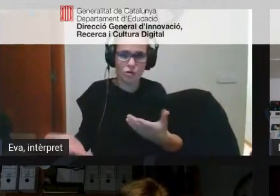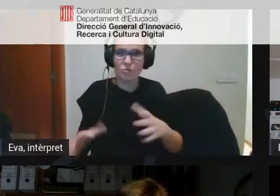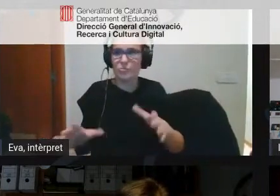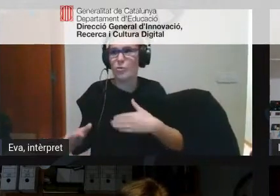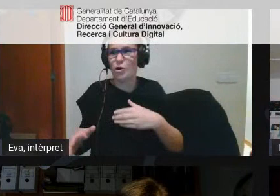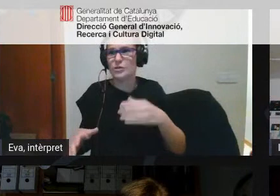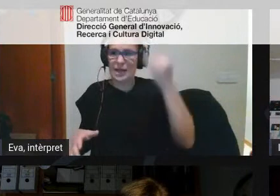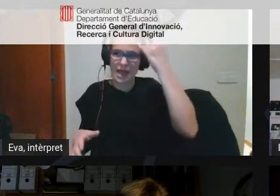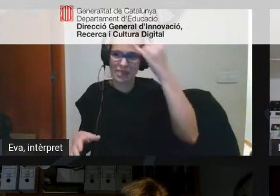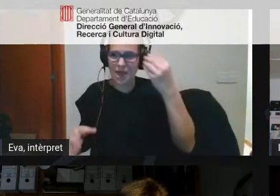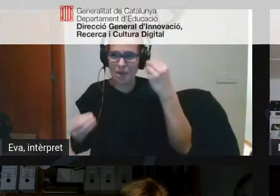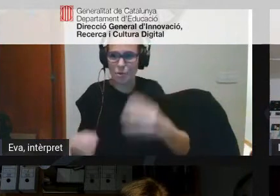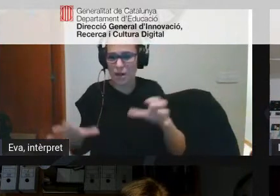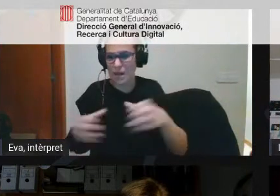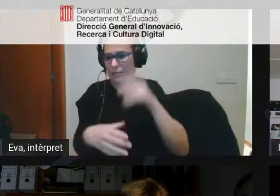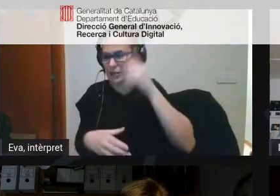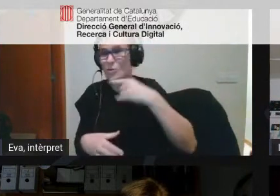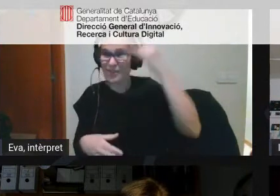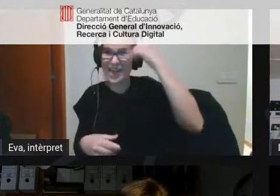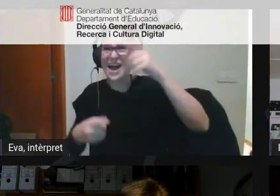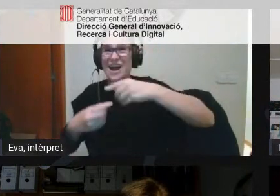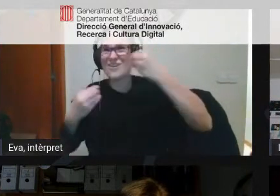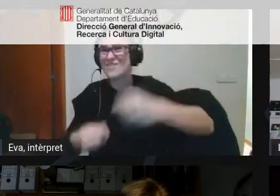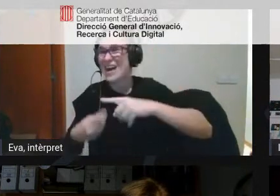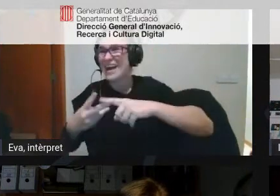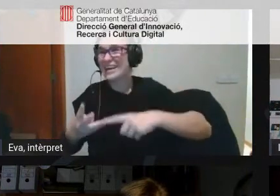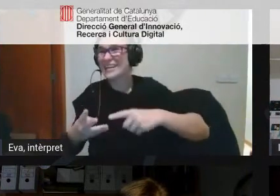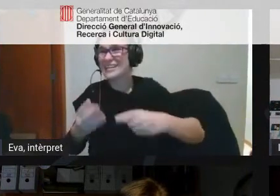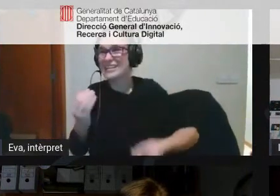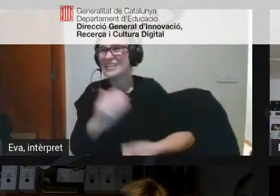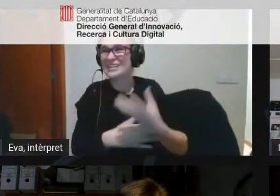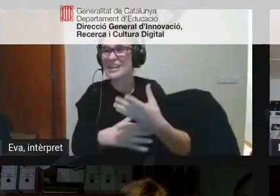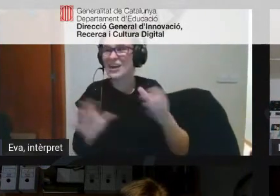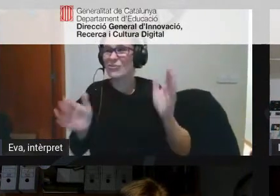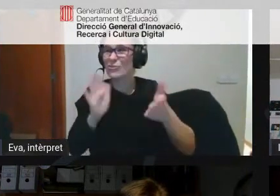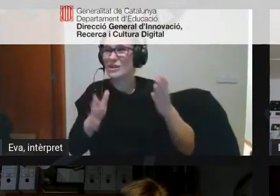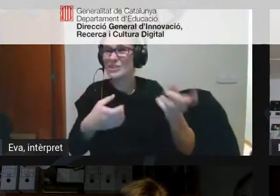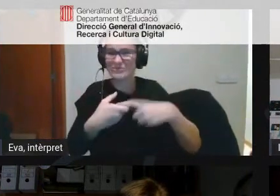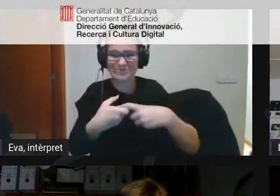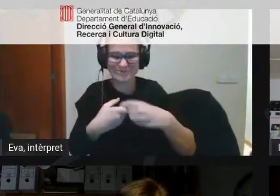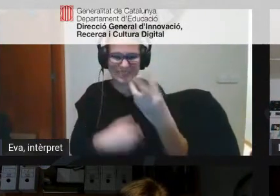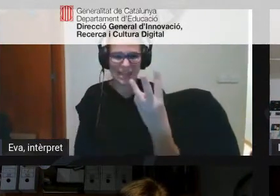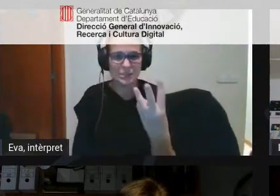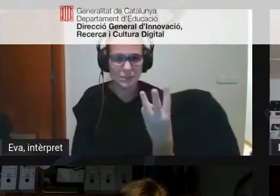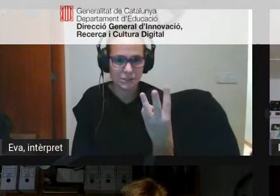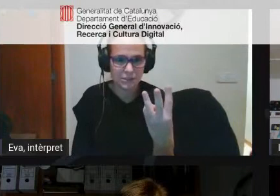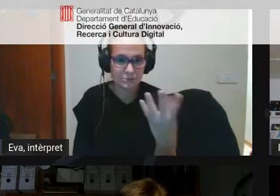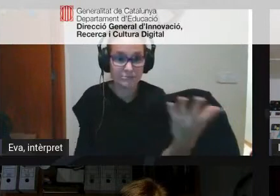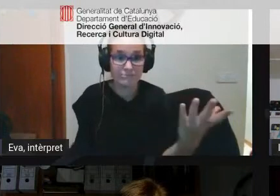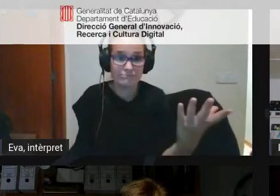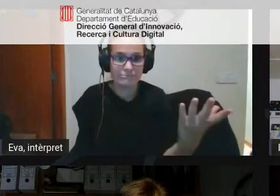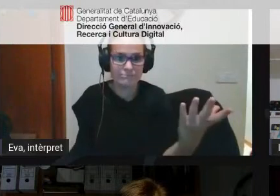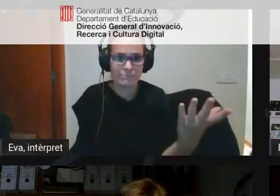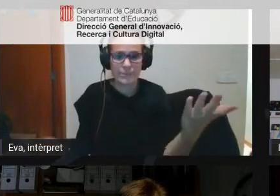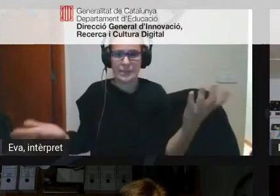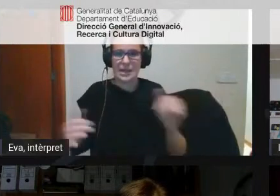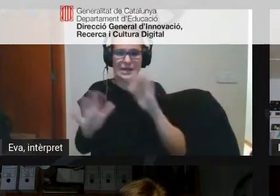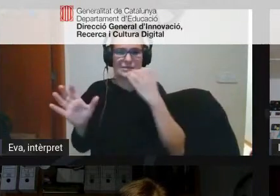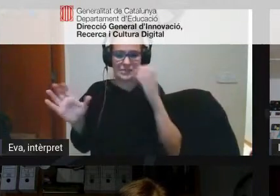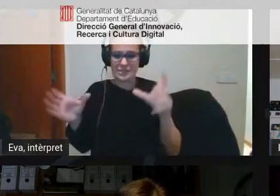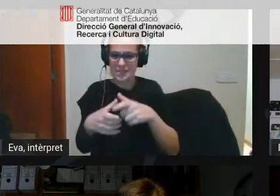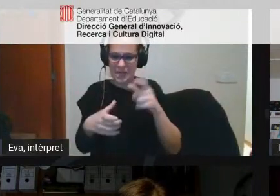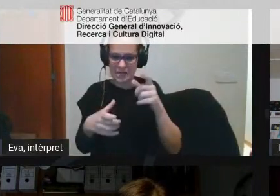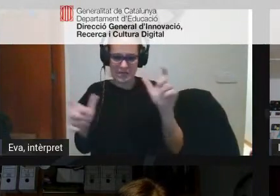superinteressant i ara farem això i farem això d'altre i muntes una formació i se t'amunten tres i al claustre hem